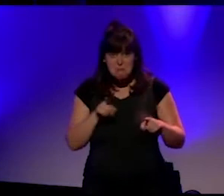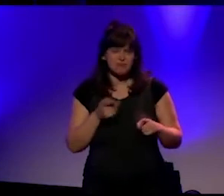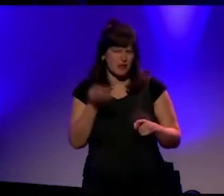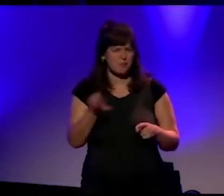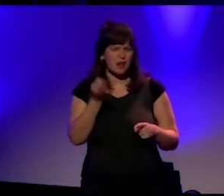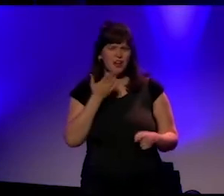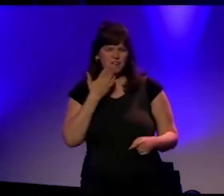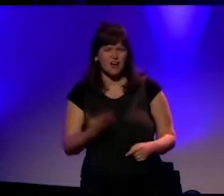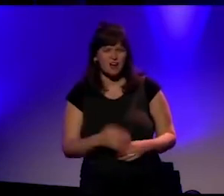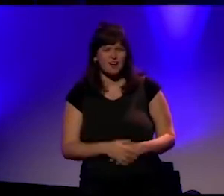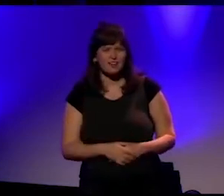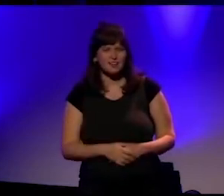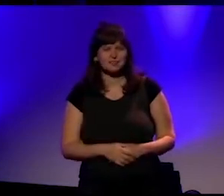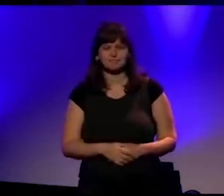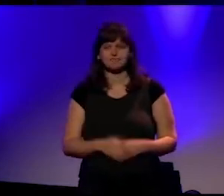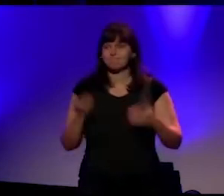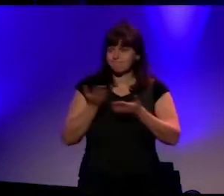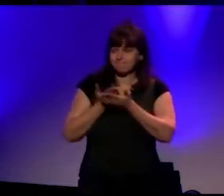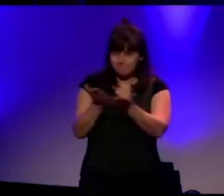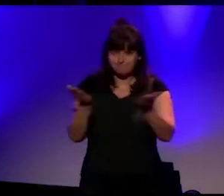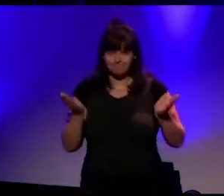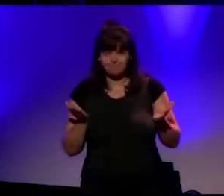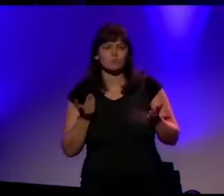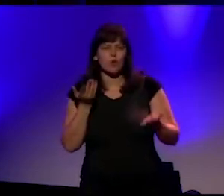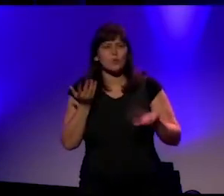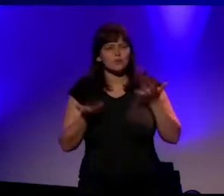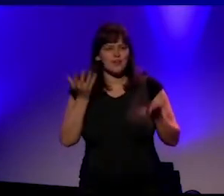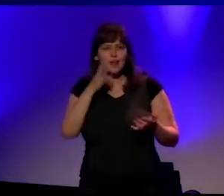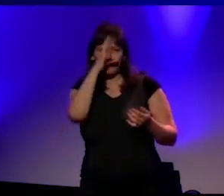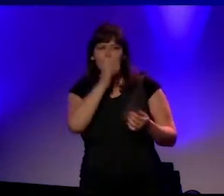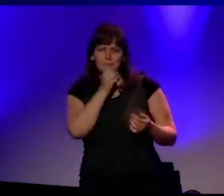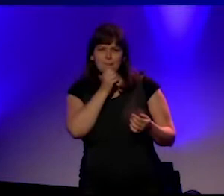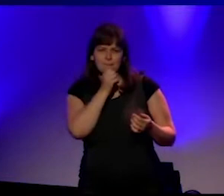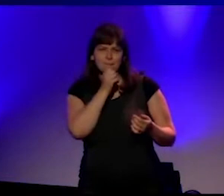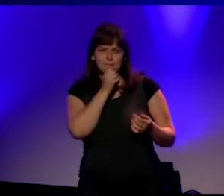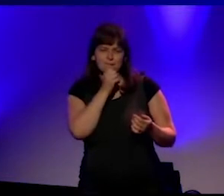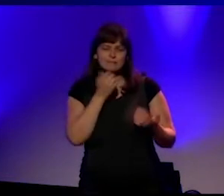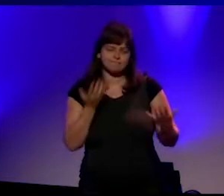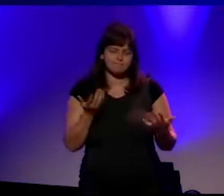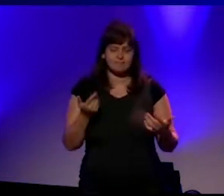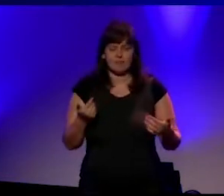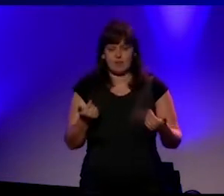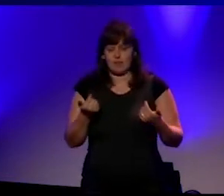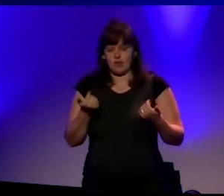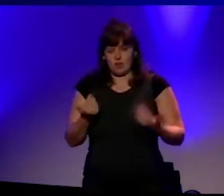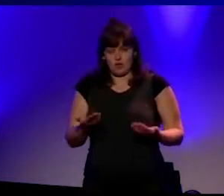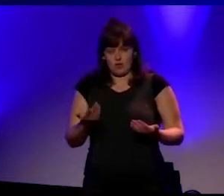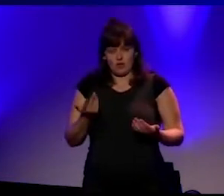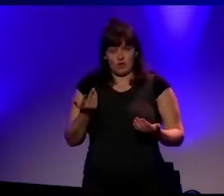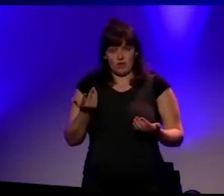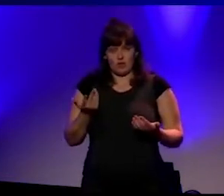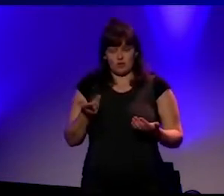En dames en heren, u zal wellicht begrijpen dat het een bijzondere ervaring was om